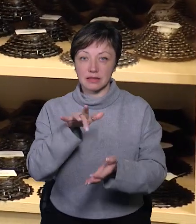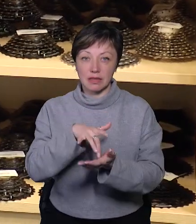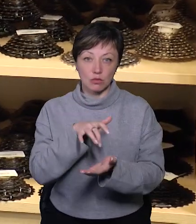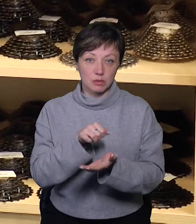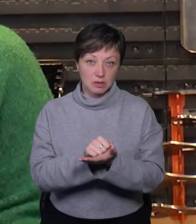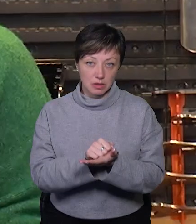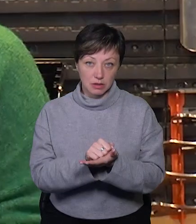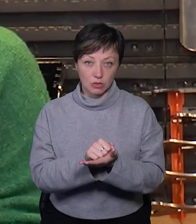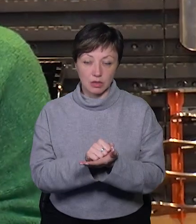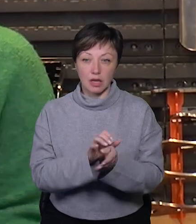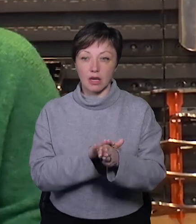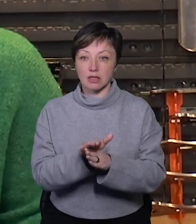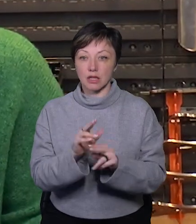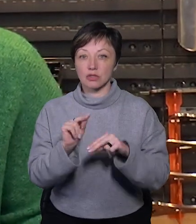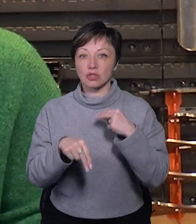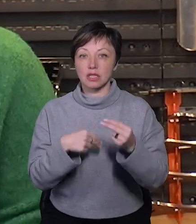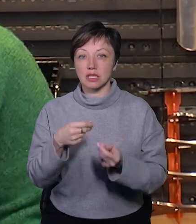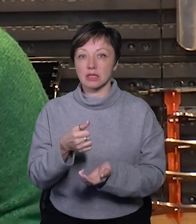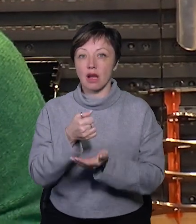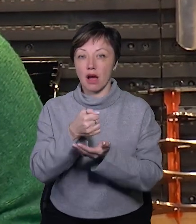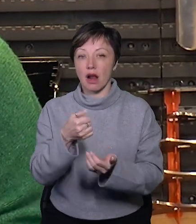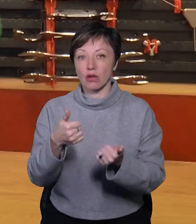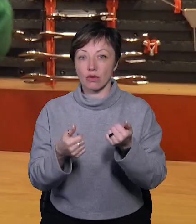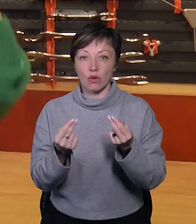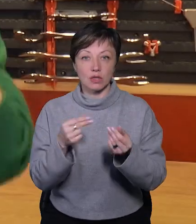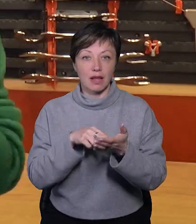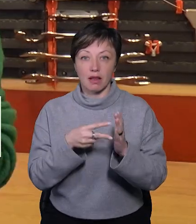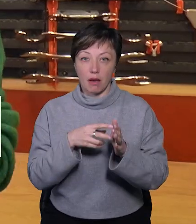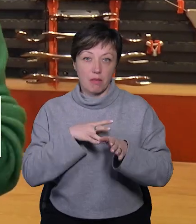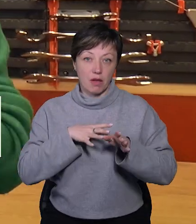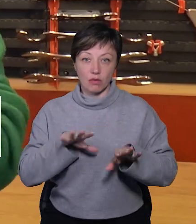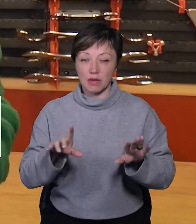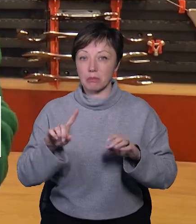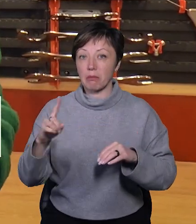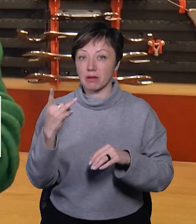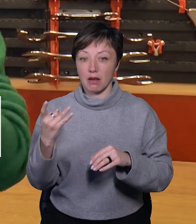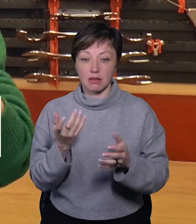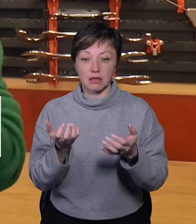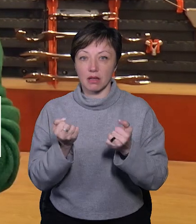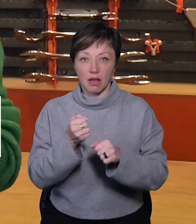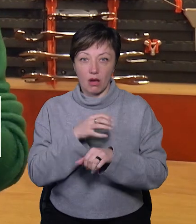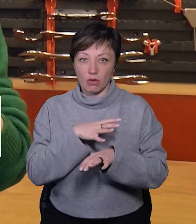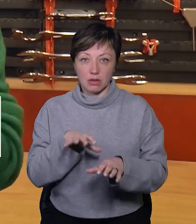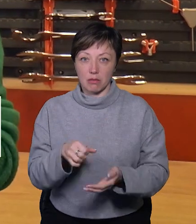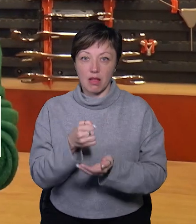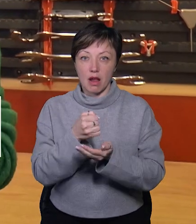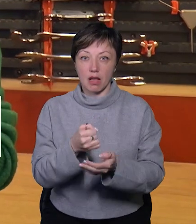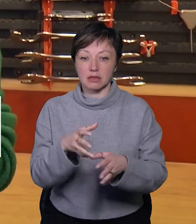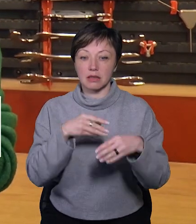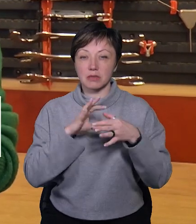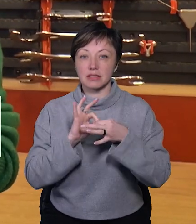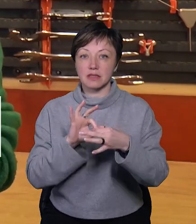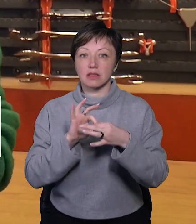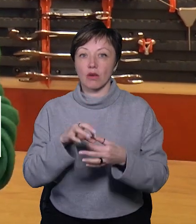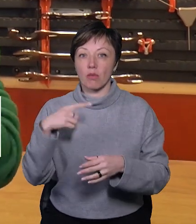зайнятості. Реалізувати її через грантові кошти ми не планували. З першого разу ми, до речі, не отримали грант, але з нами зв'язався